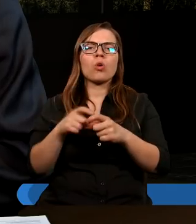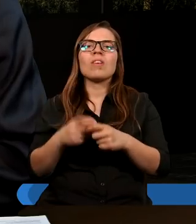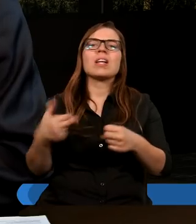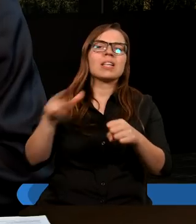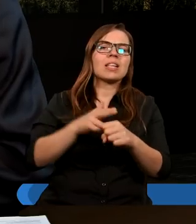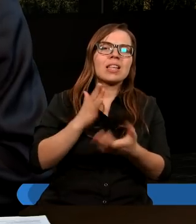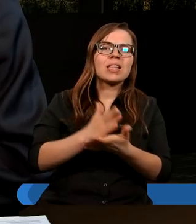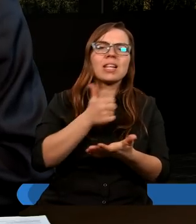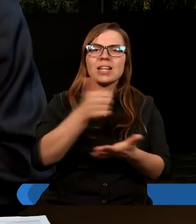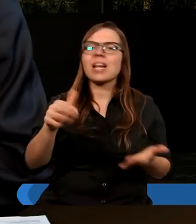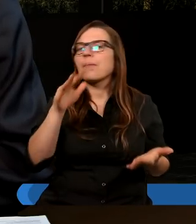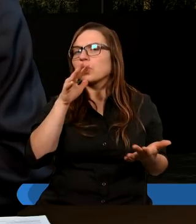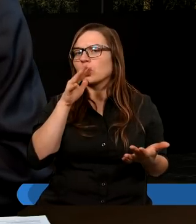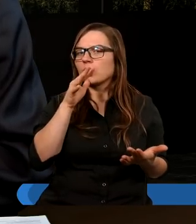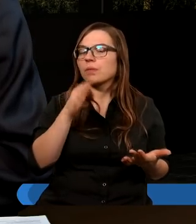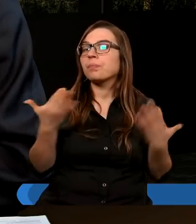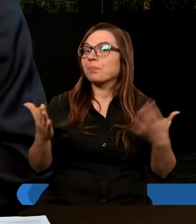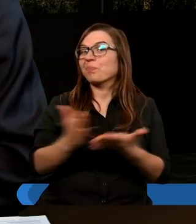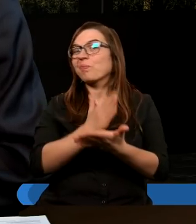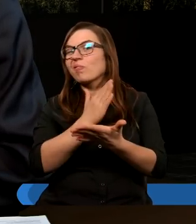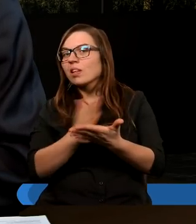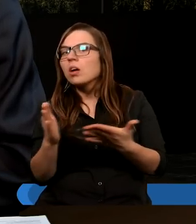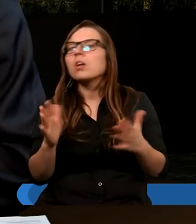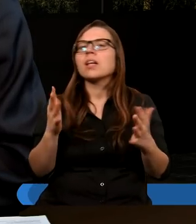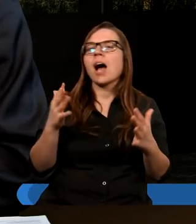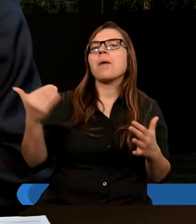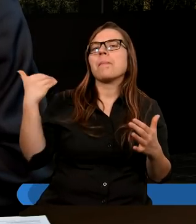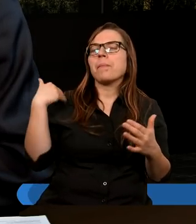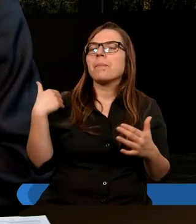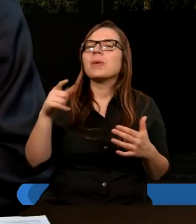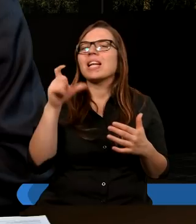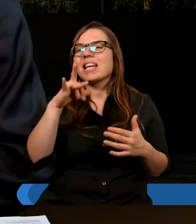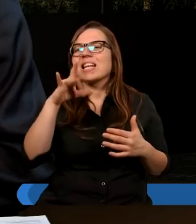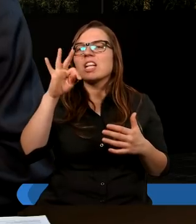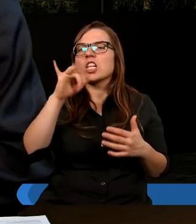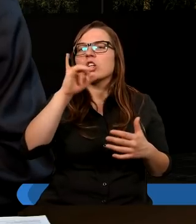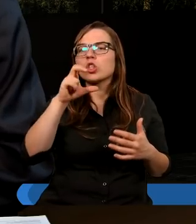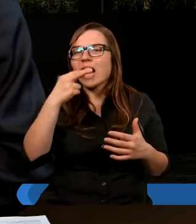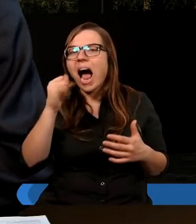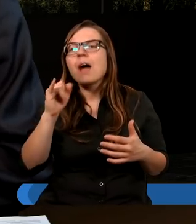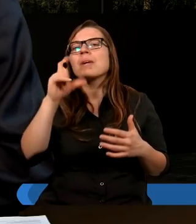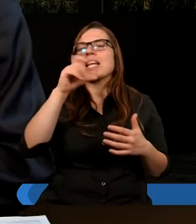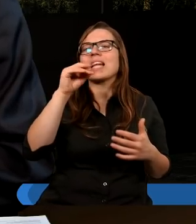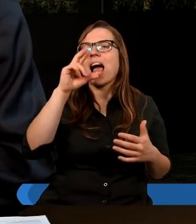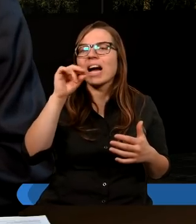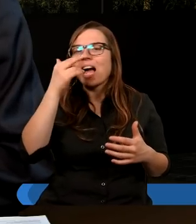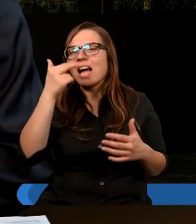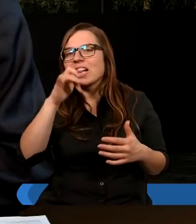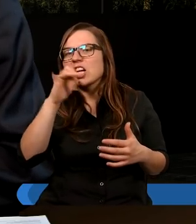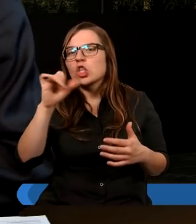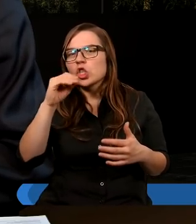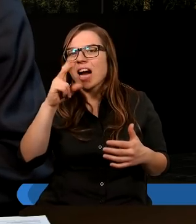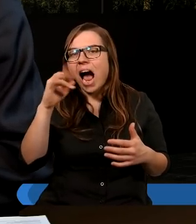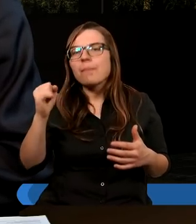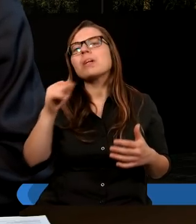tylko samym Żydom. Niektórzy zaś z nich byli Cypryjczykami, Cyrynejczykami, a ci,